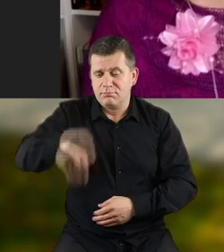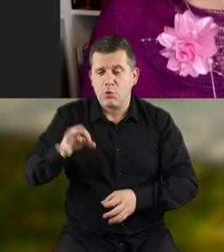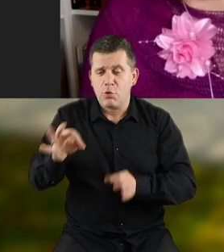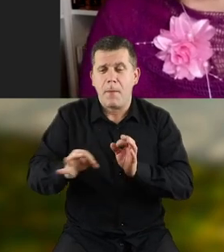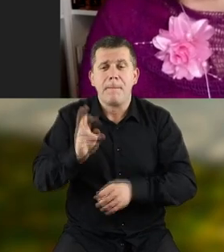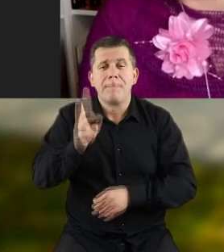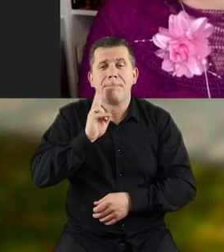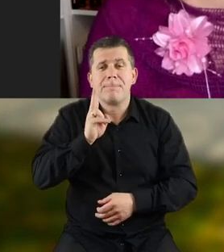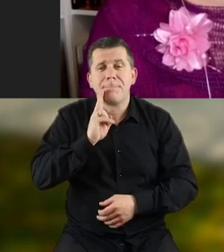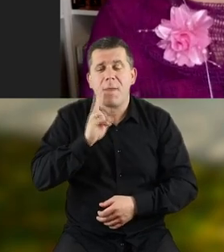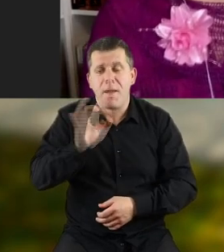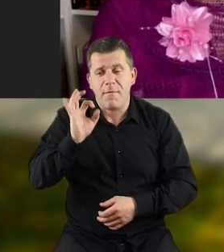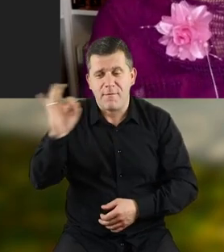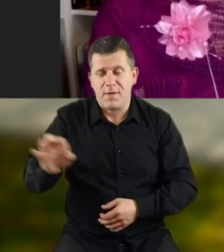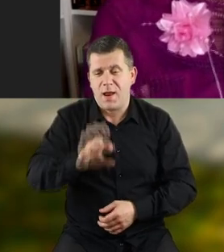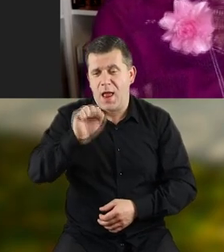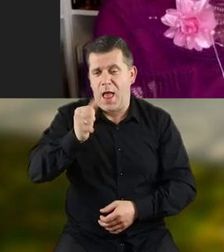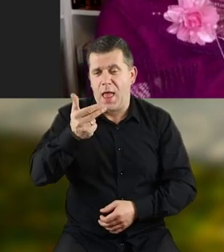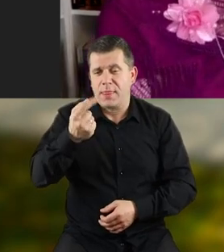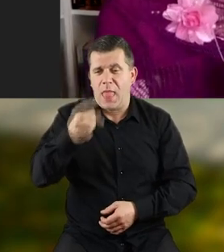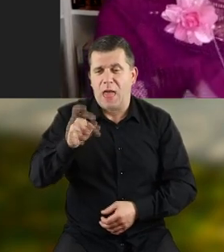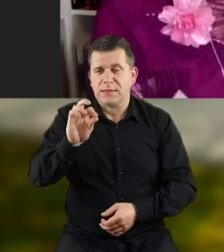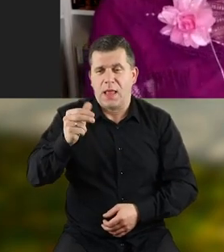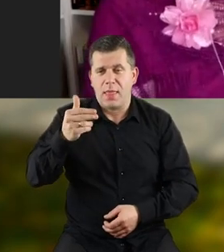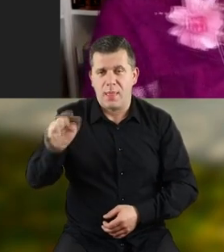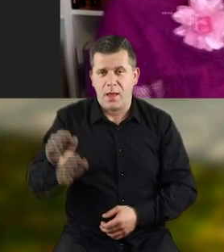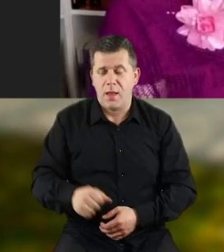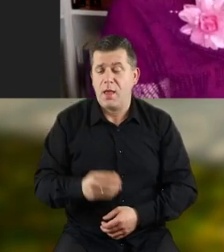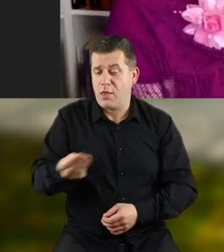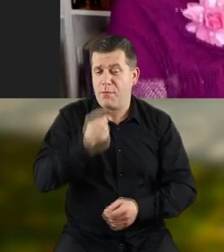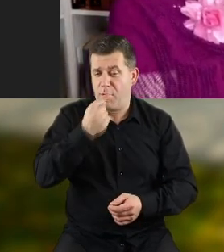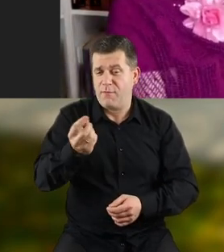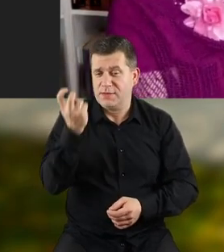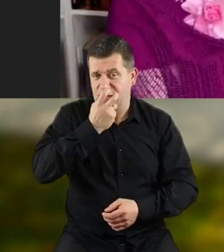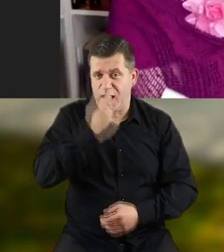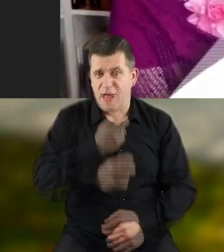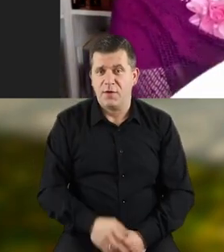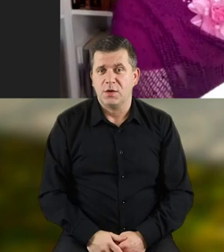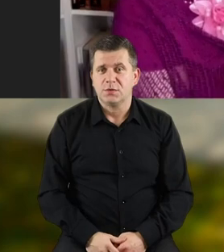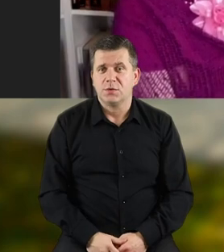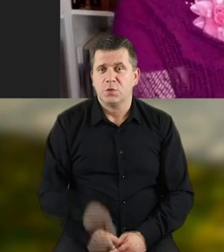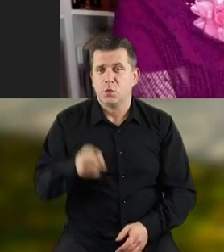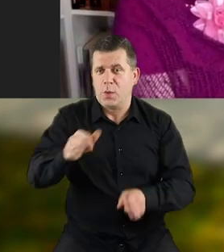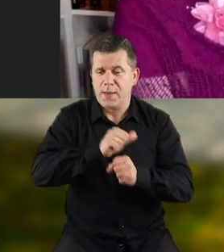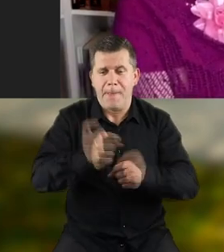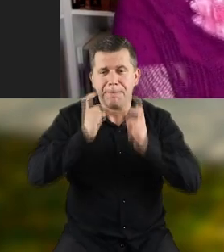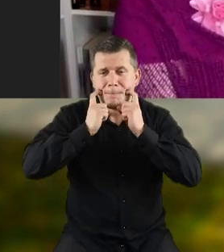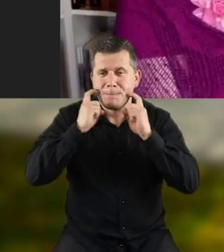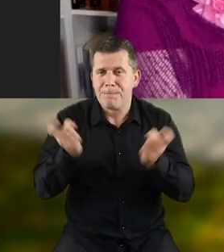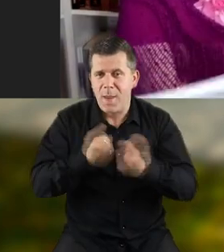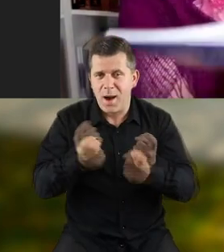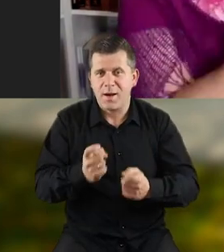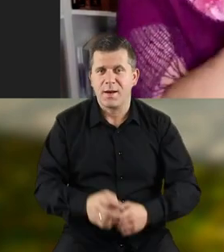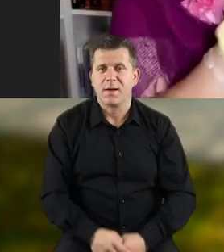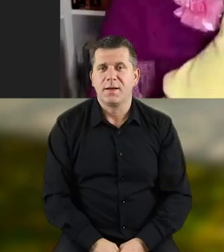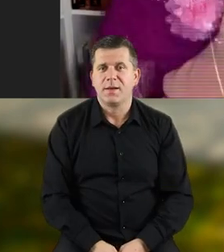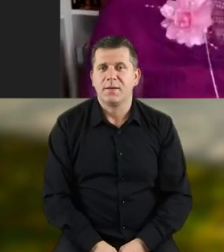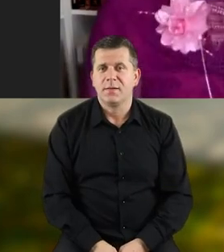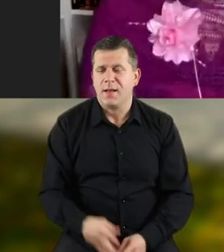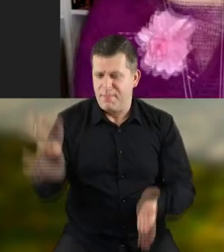zasiała to mama Hanta Christiana Andersena. Powiem wam jeszcze jedną ciekawostkę. Tutaj jest bajka,